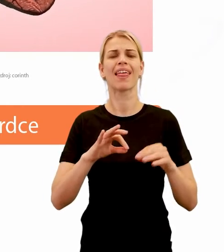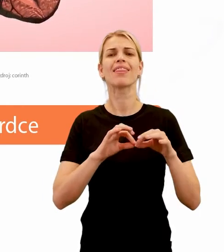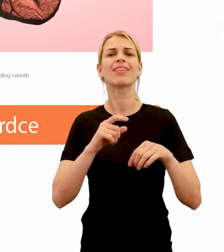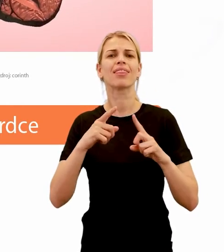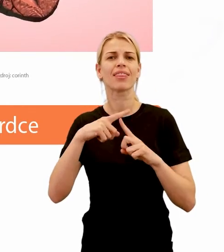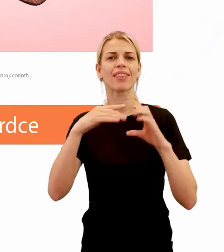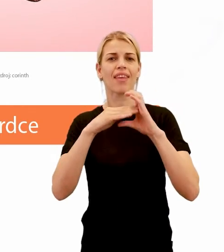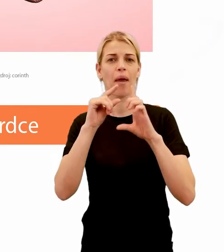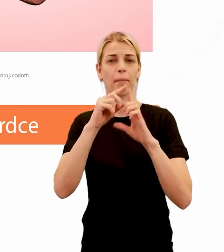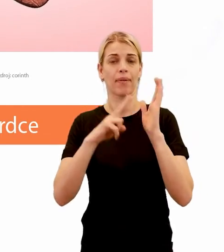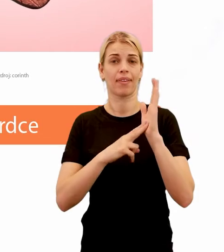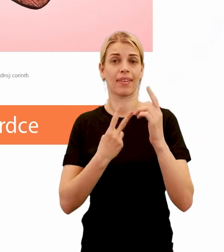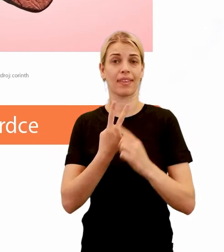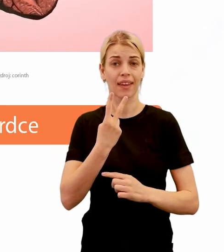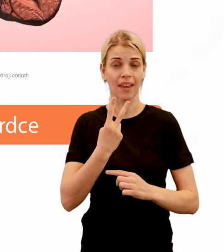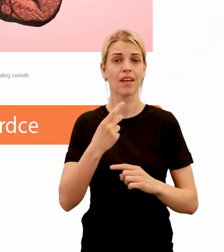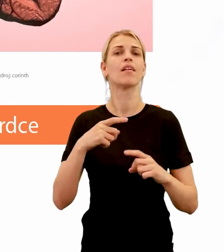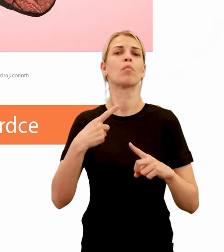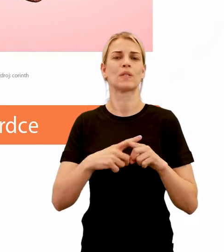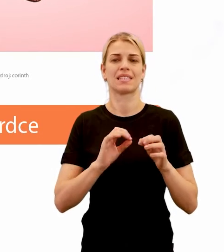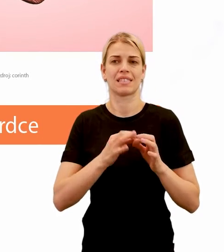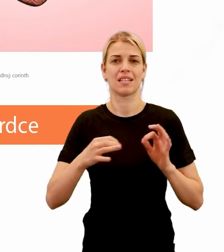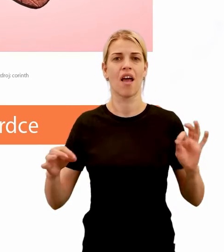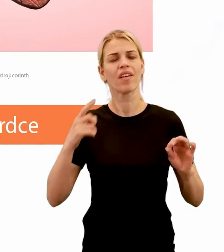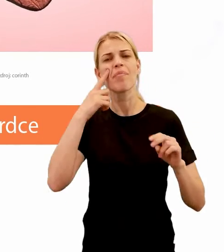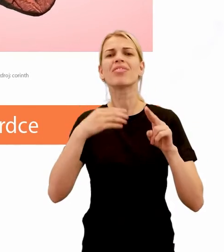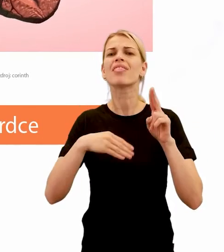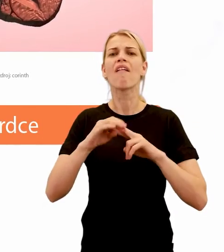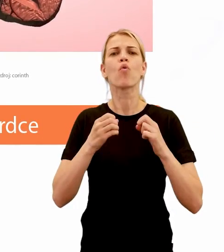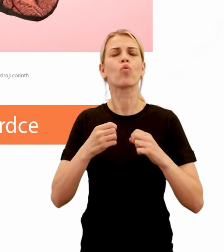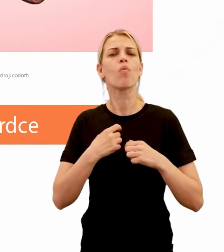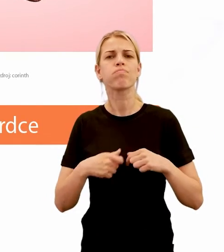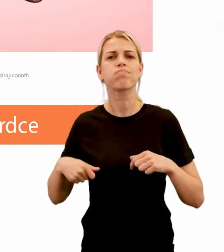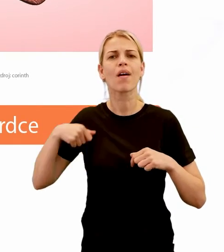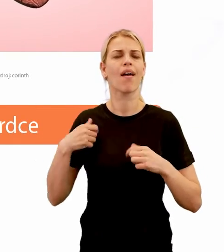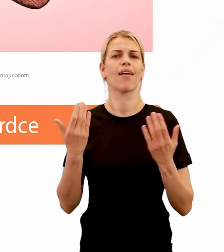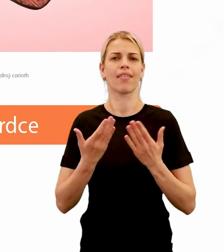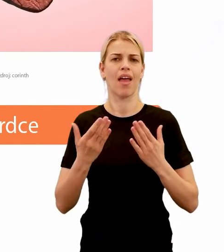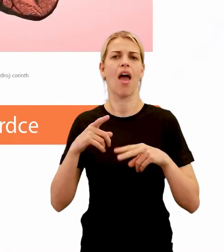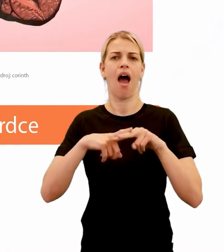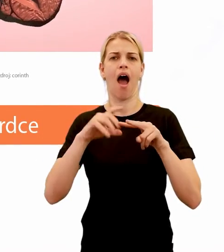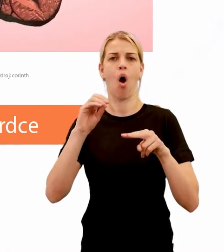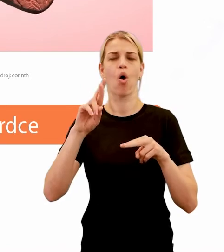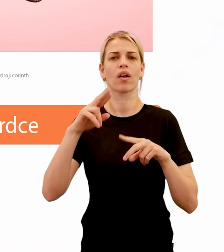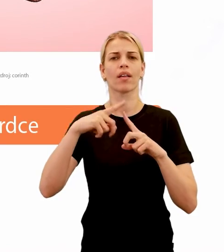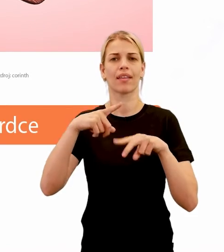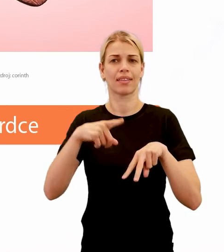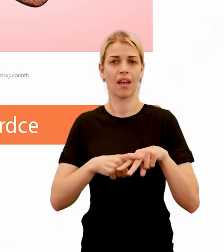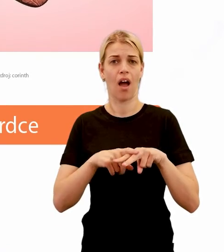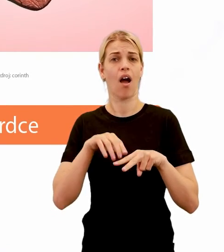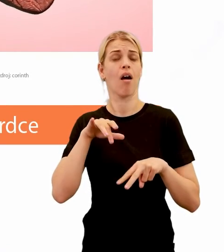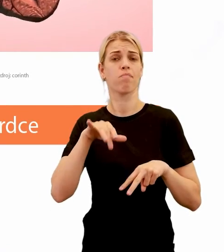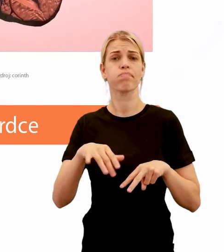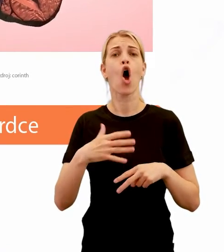z ľavej komory, je aorta alebo srdcovnica, ktorá rozvádza okysličenú krv do celého tela a